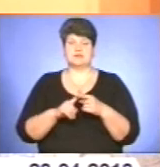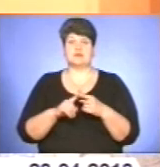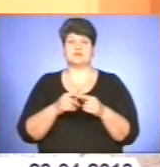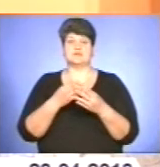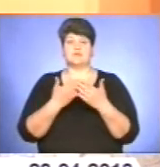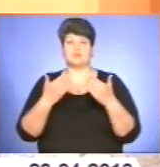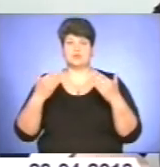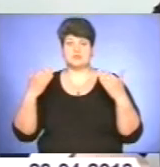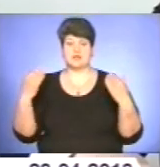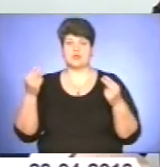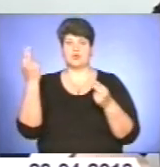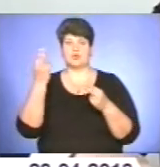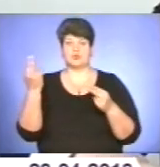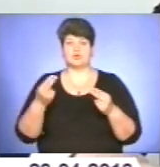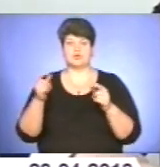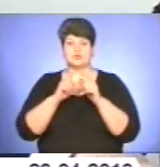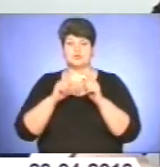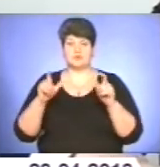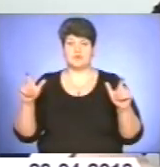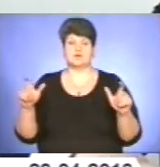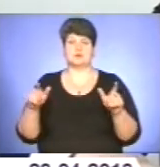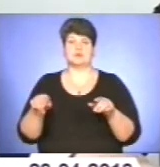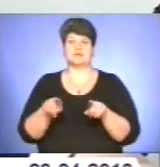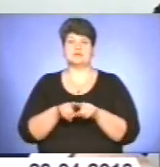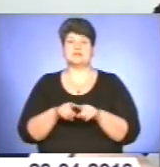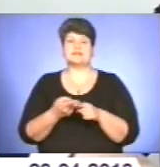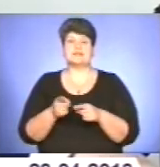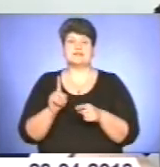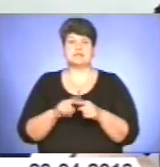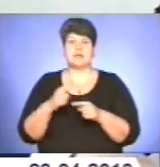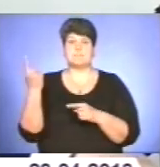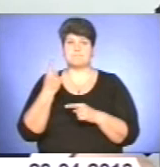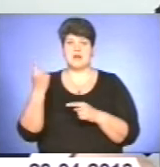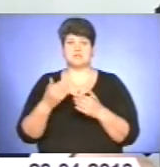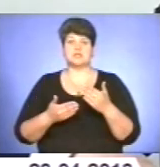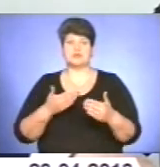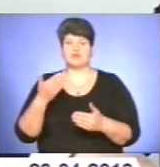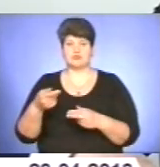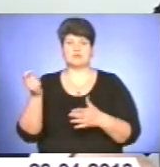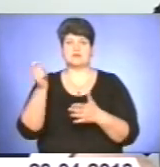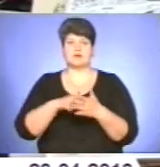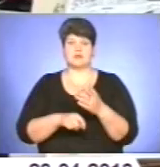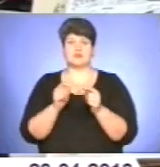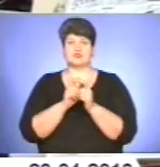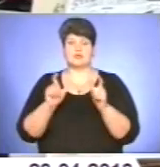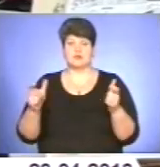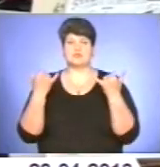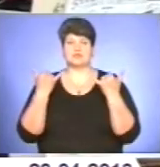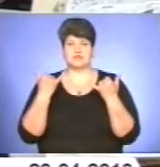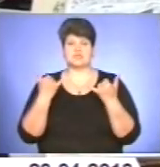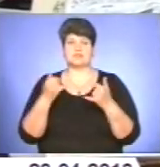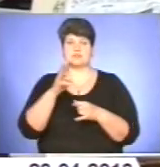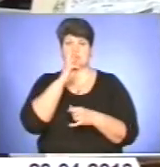Директор першої музичної школи Надія Семчишин вважає, це перший крок до закриття школи, бо при нинішніх зарплатах